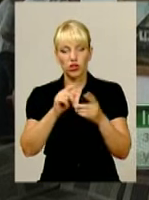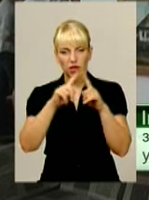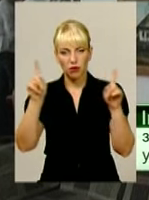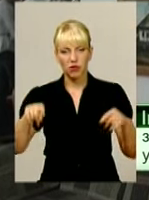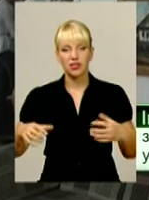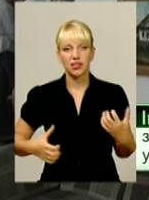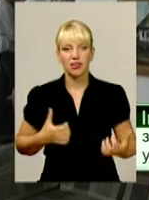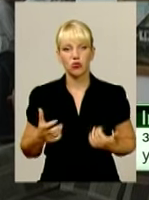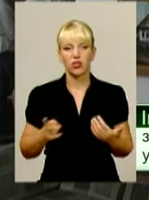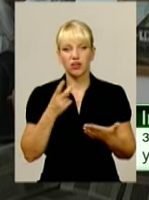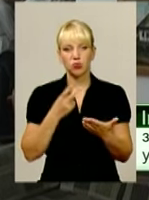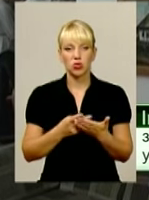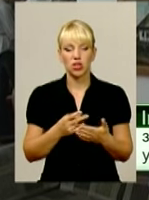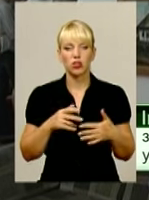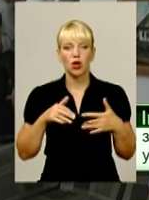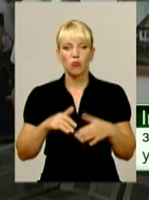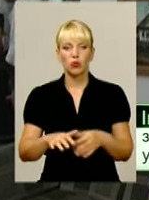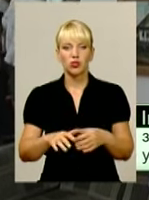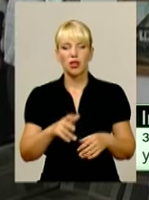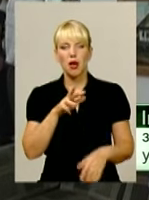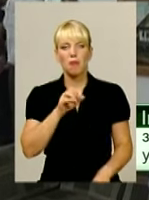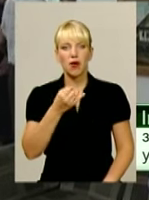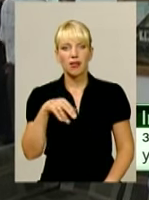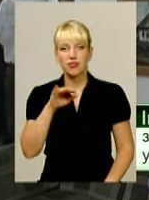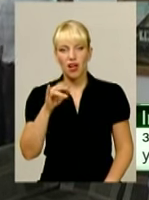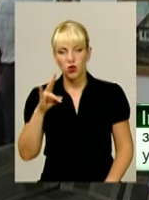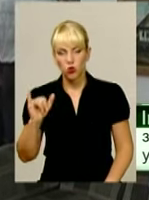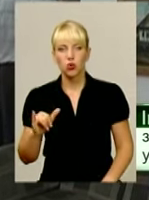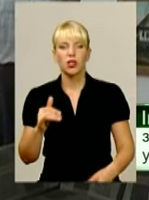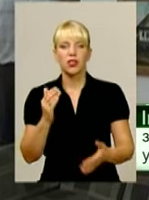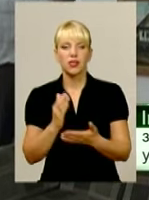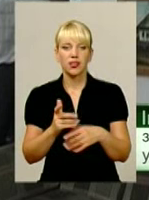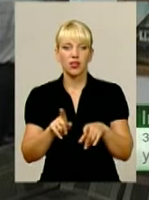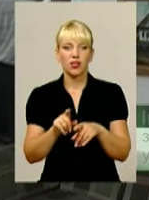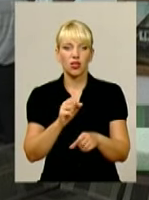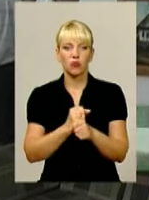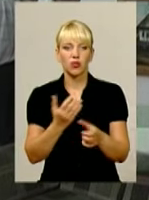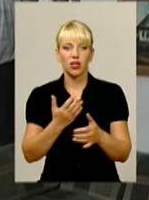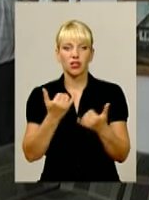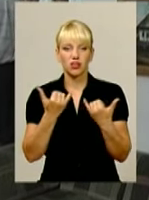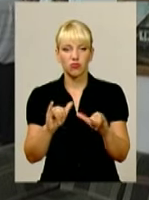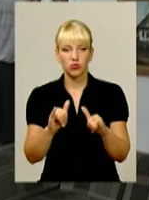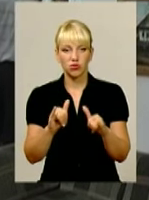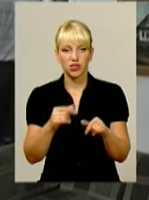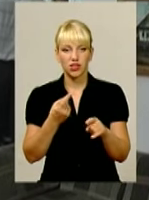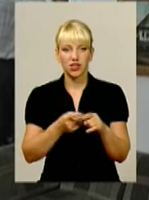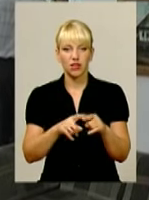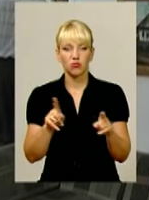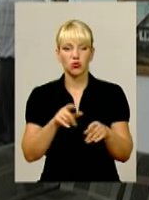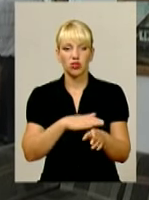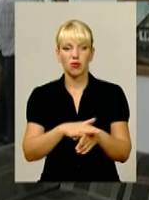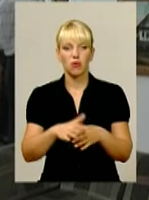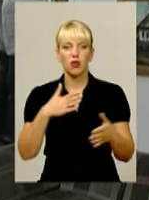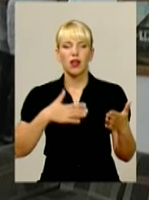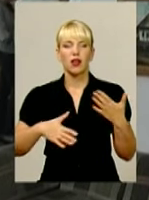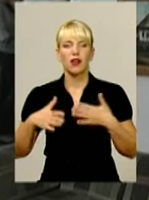відображають події перед Майданом, є роботи, які дивують тим, що наповнений